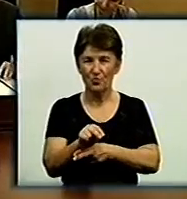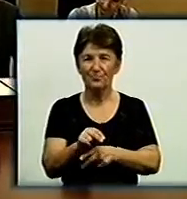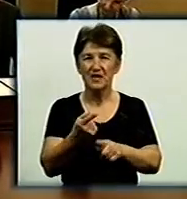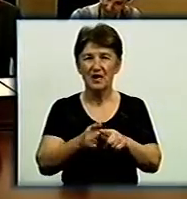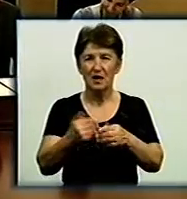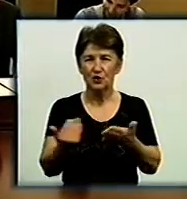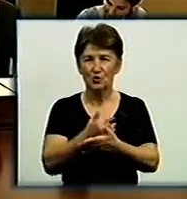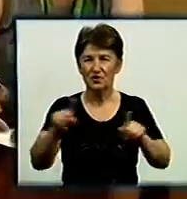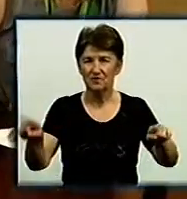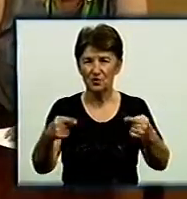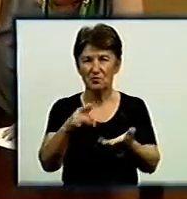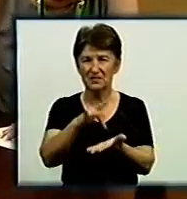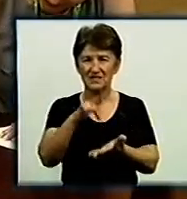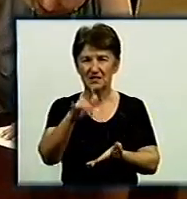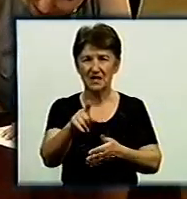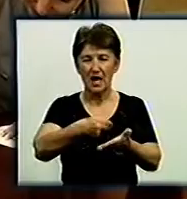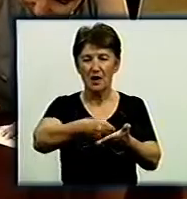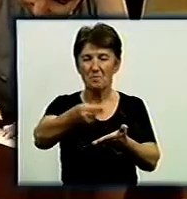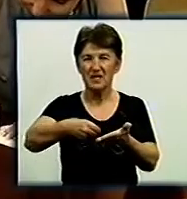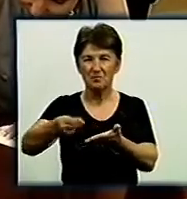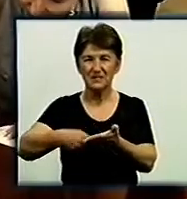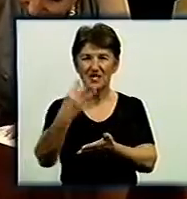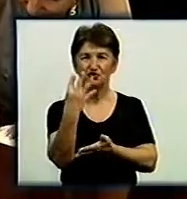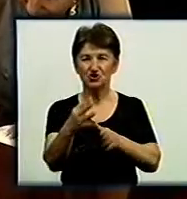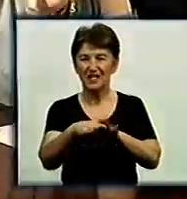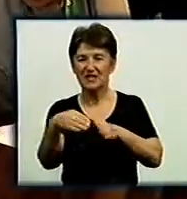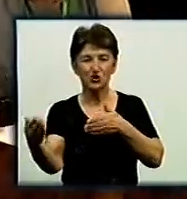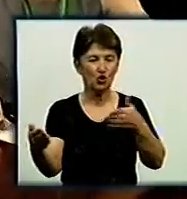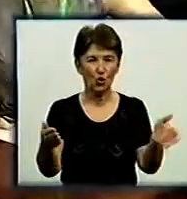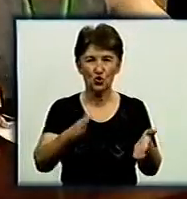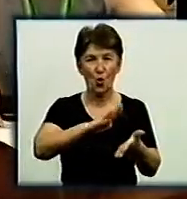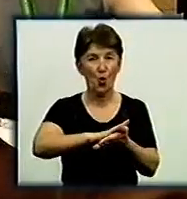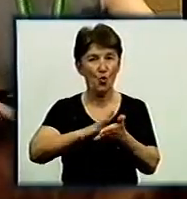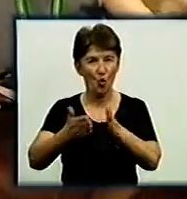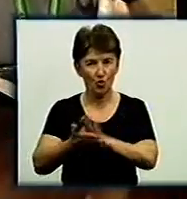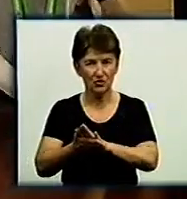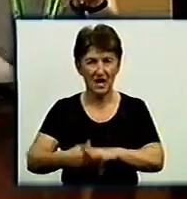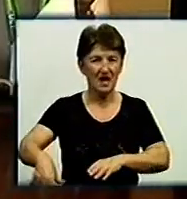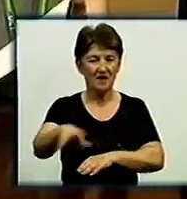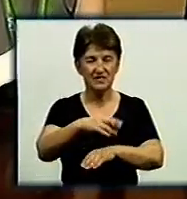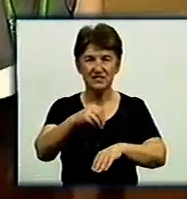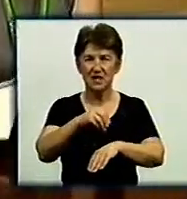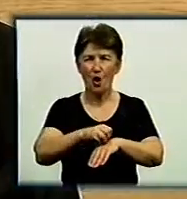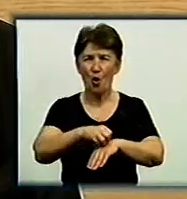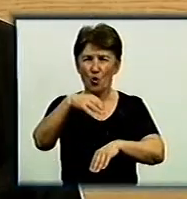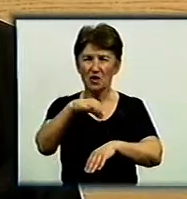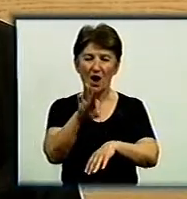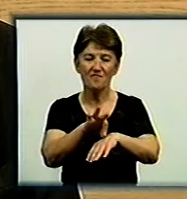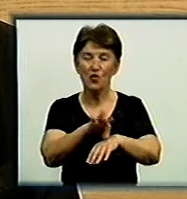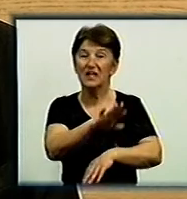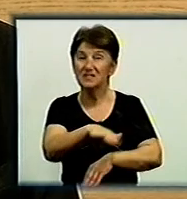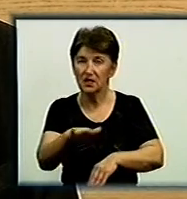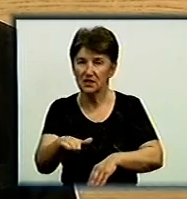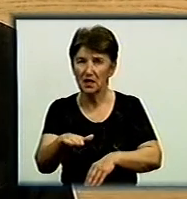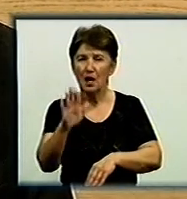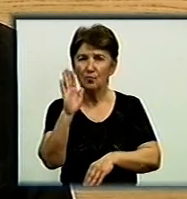новоствореного центру та очільники області підписали чотиристоронню угоду. За її умовами, всі онкохворі діти області будуть проходити лікування в